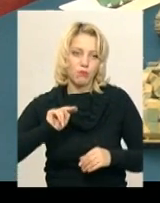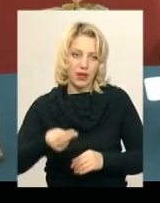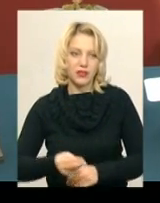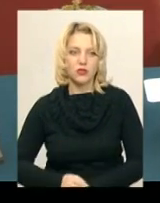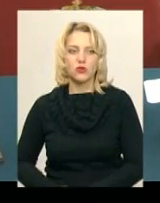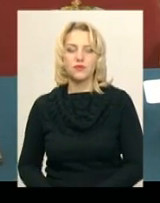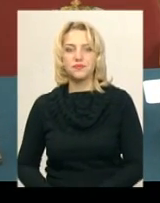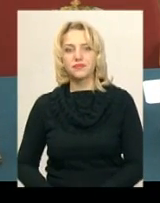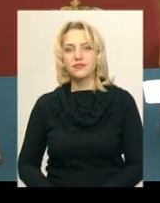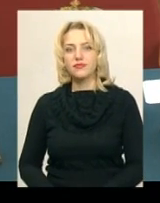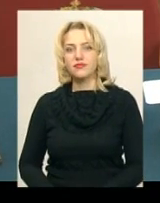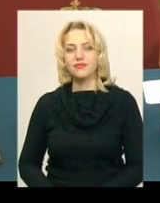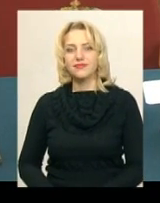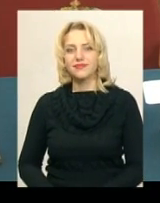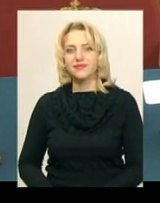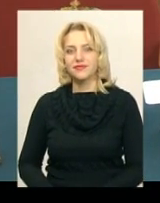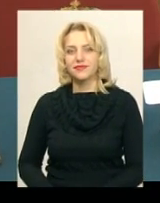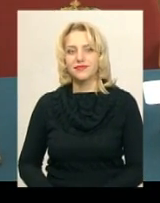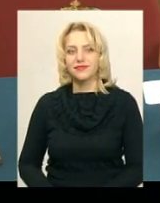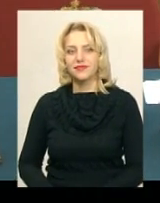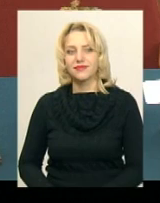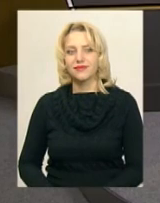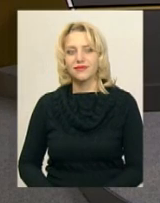Світлана Поробок, Іван Мовчан, Новини, Поділя, Центр.